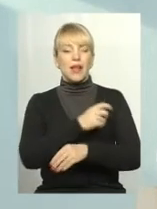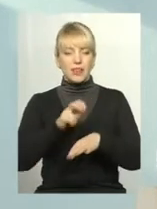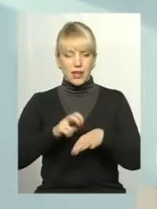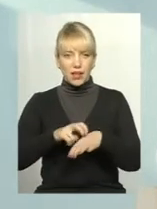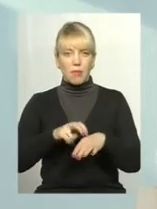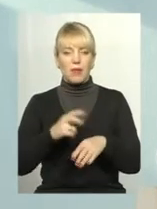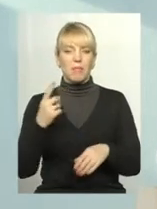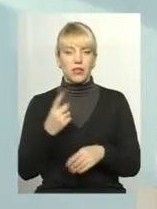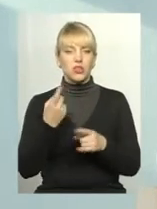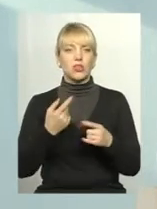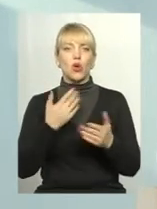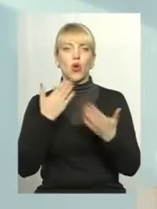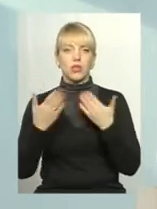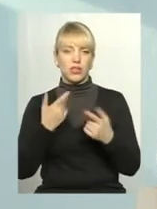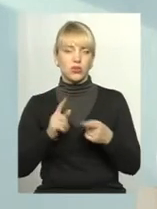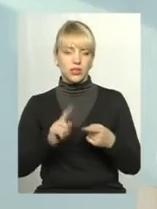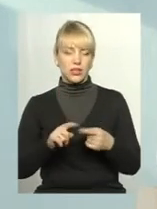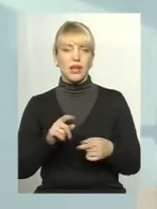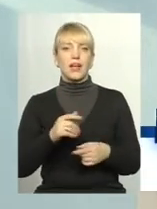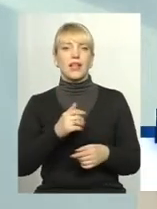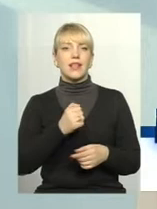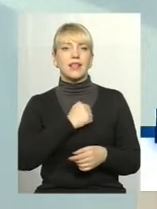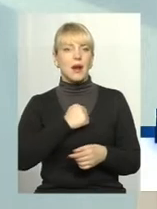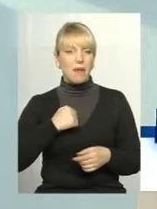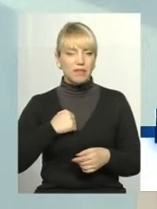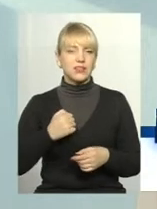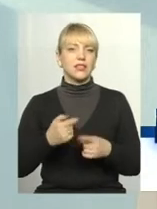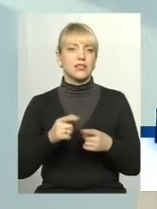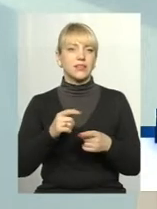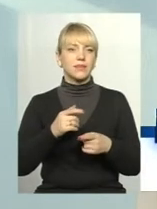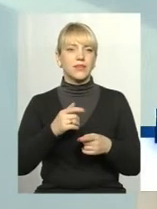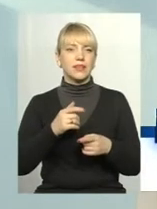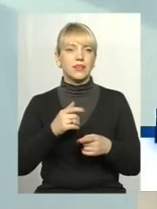дільничий терапевт, дільничий педіатр, сімейний лікар.